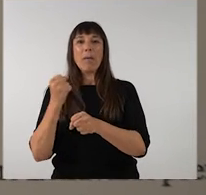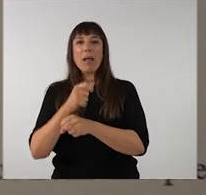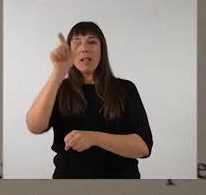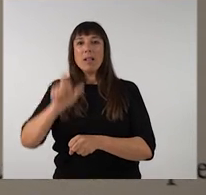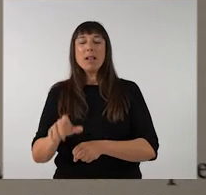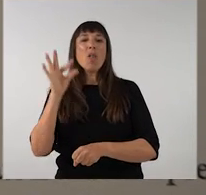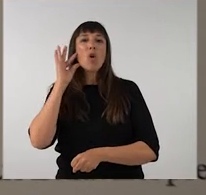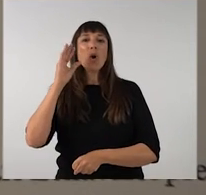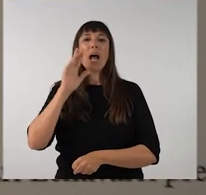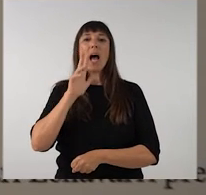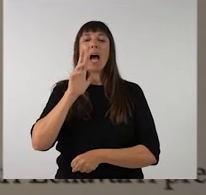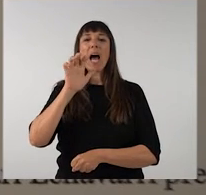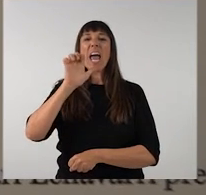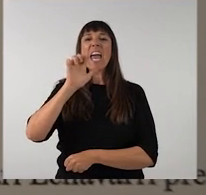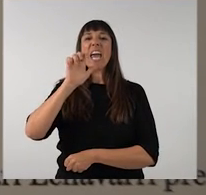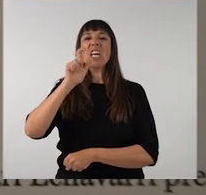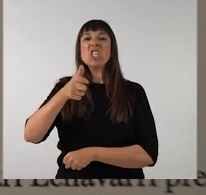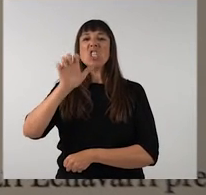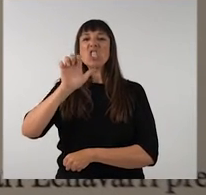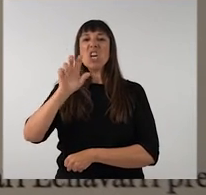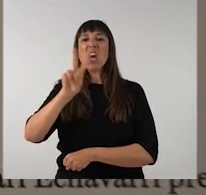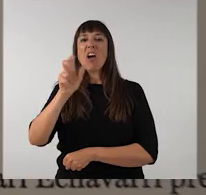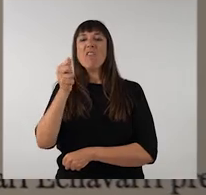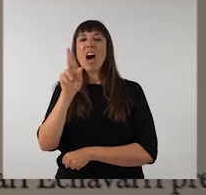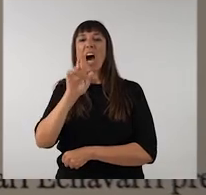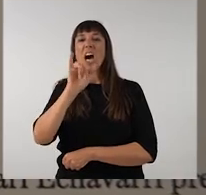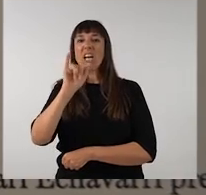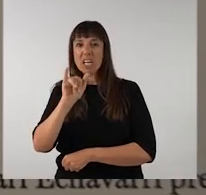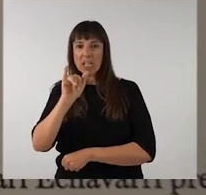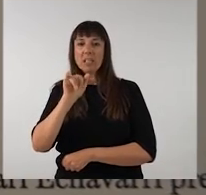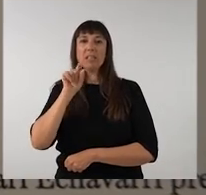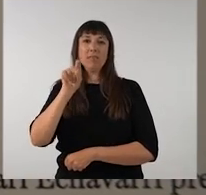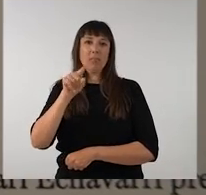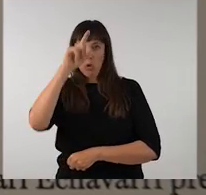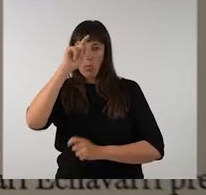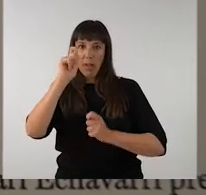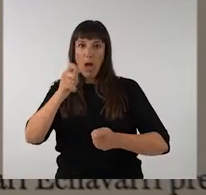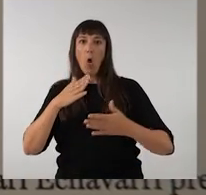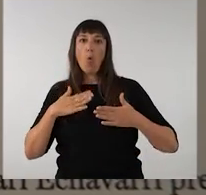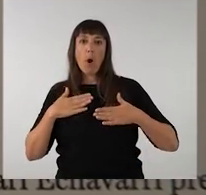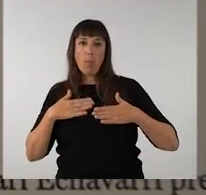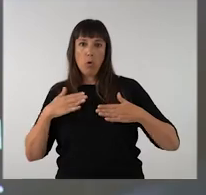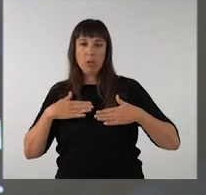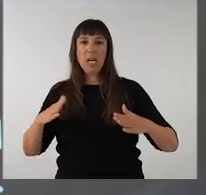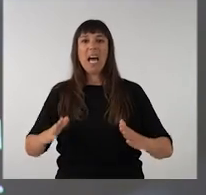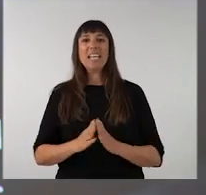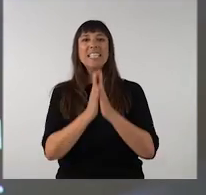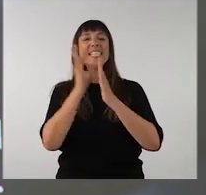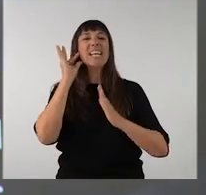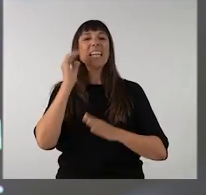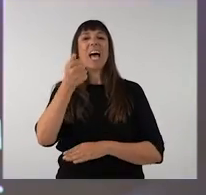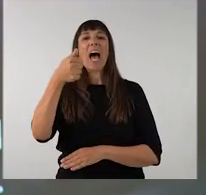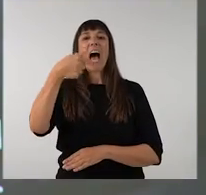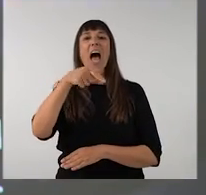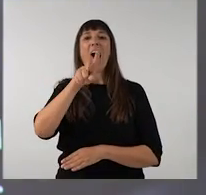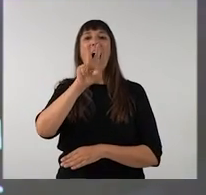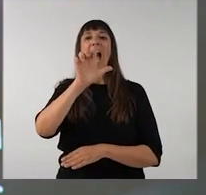Mirare Chavarri, que es diu Cuerpos, Santa Àgada. Ella parla del martiri